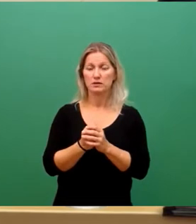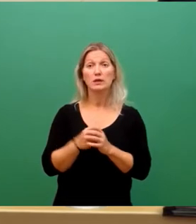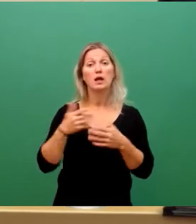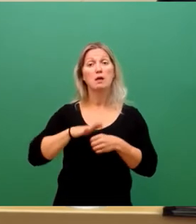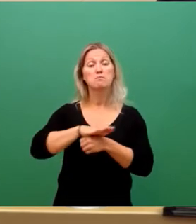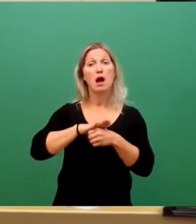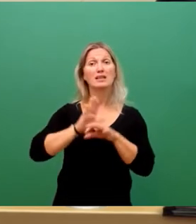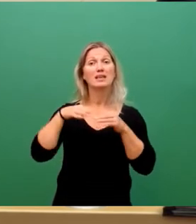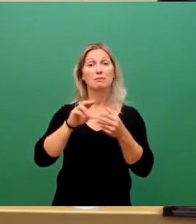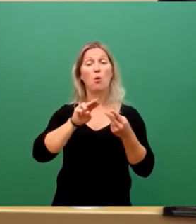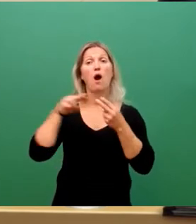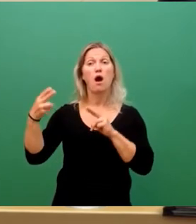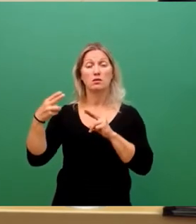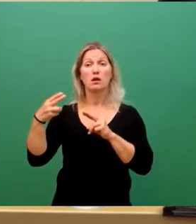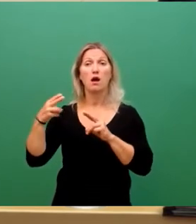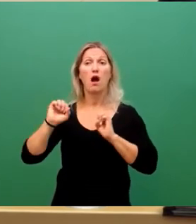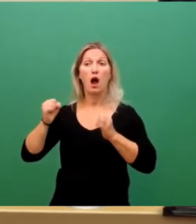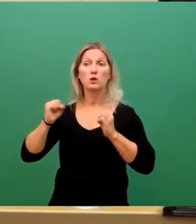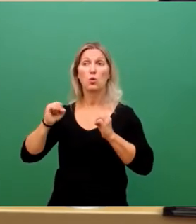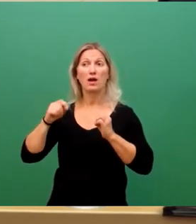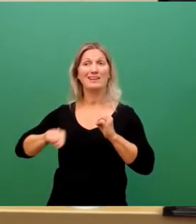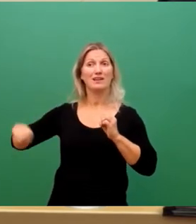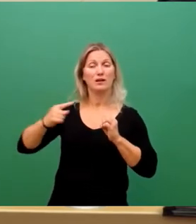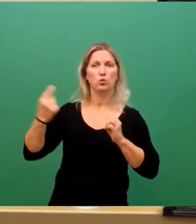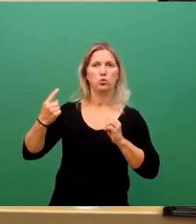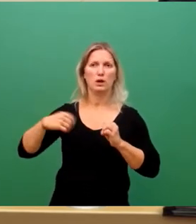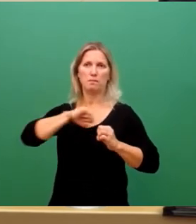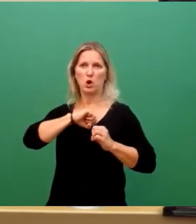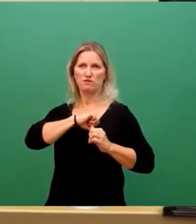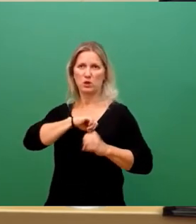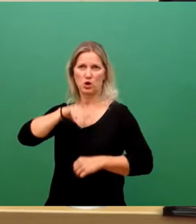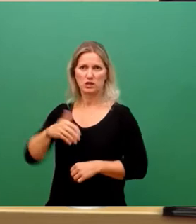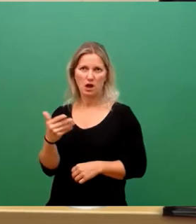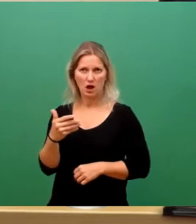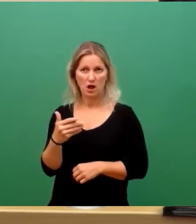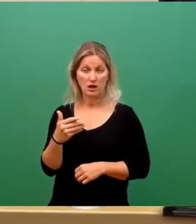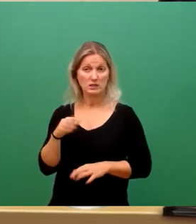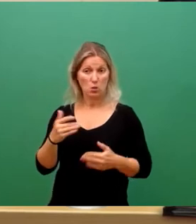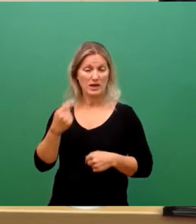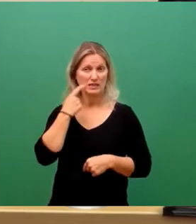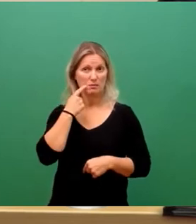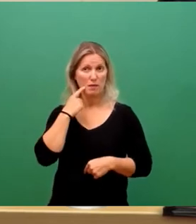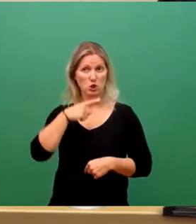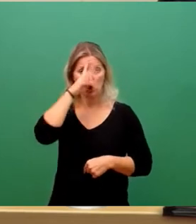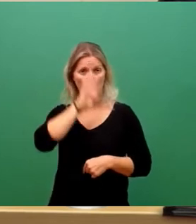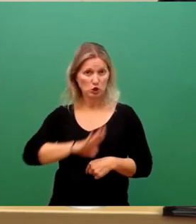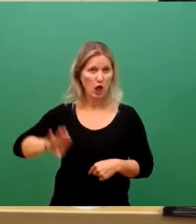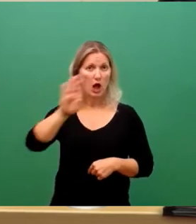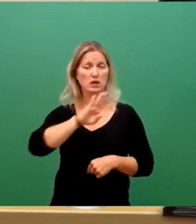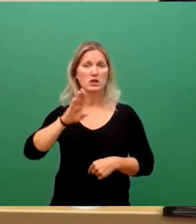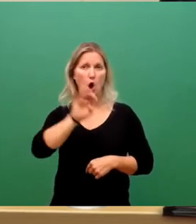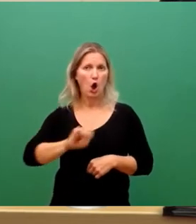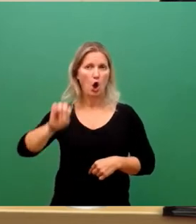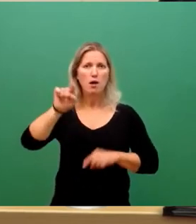die sind große Profiteure. Das ist ja das, was gerade im Moment in Deutschland und in Europa über Gewinnsteuer diskutiert wird,